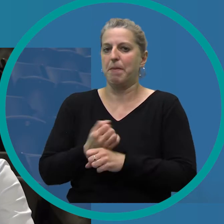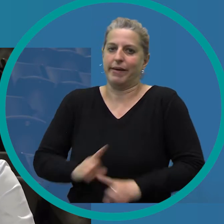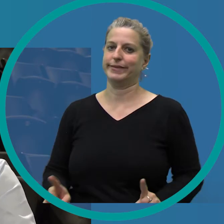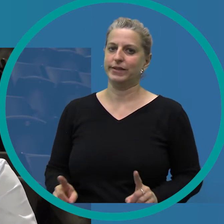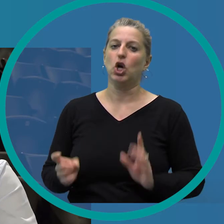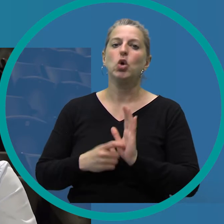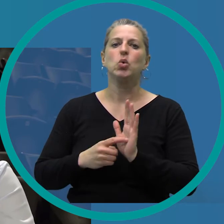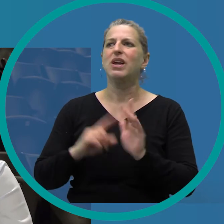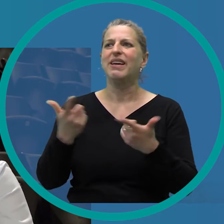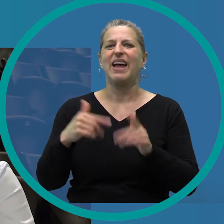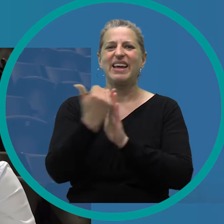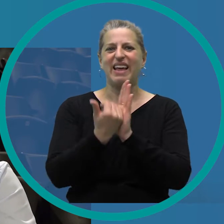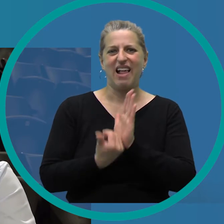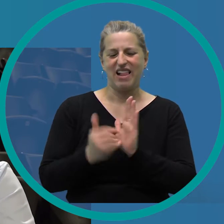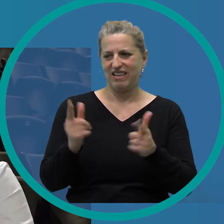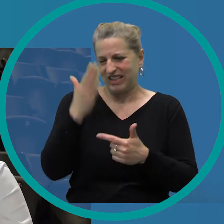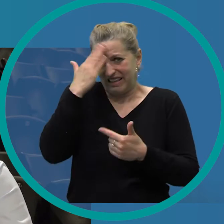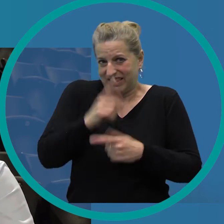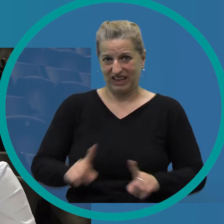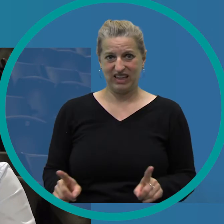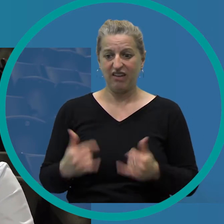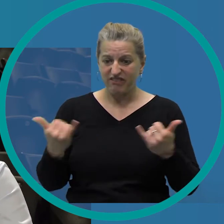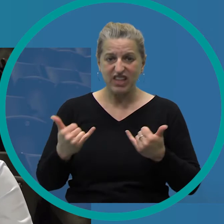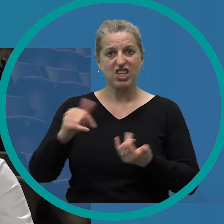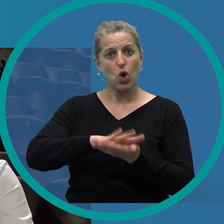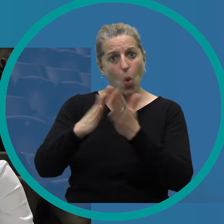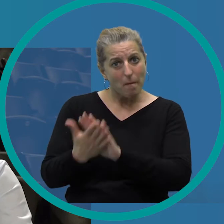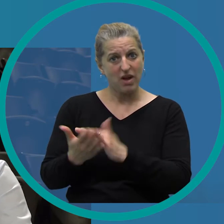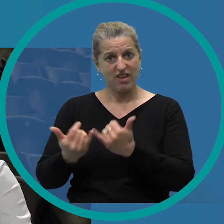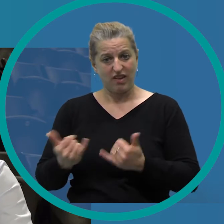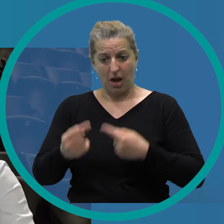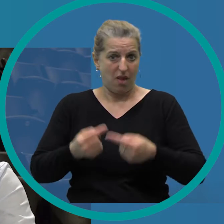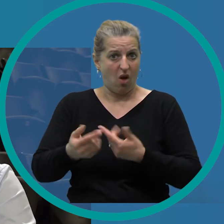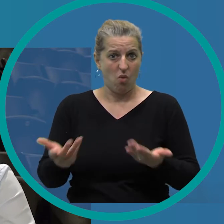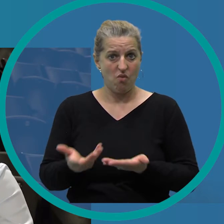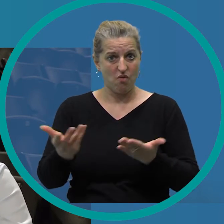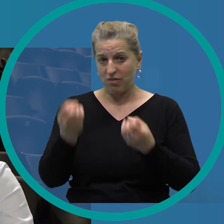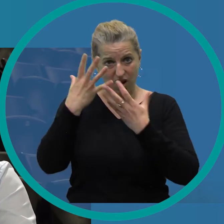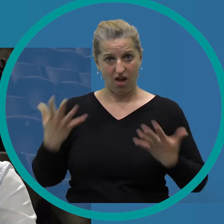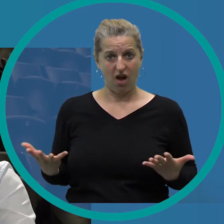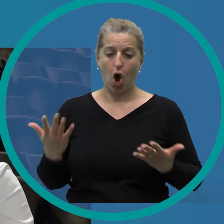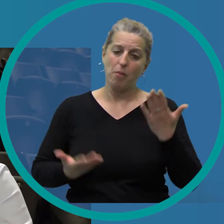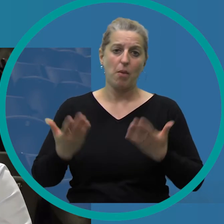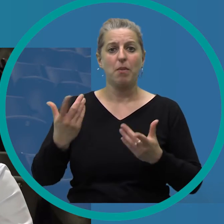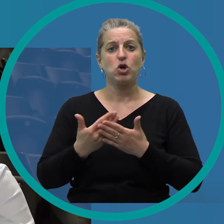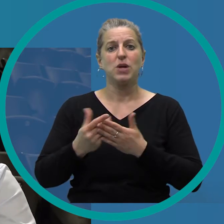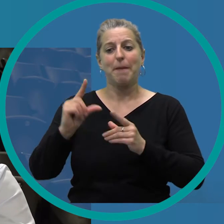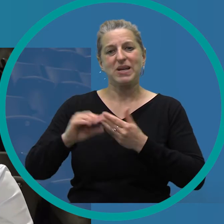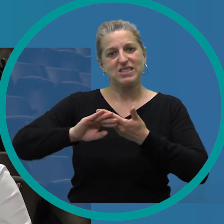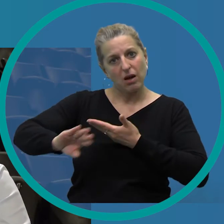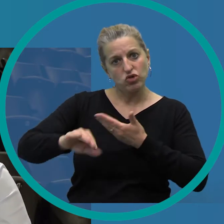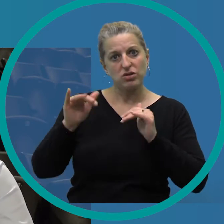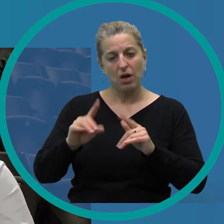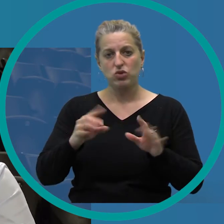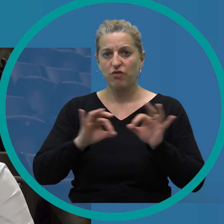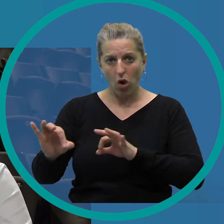Machen wir nicht, weil wir keine Auflagen haben und kennen, die besagen, wie es abzulaufen hat. Ob da jetzt ein Mindestabstand einzuhalten